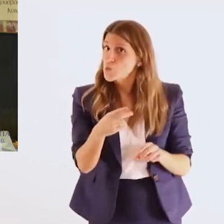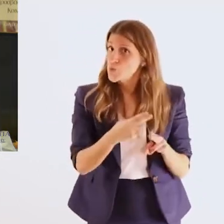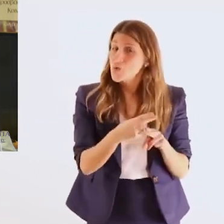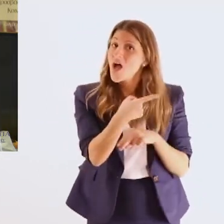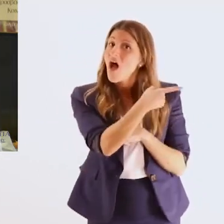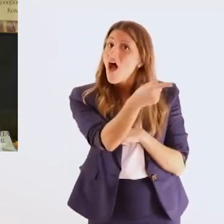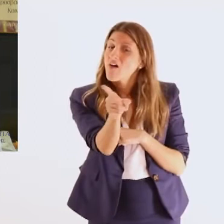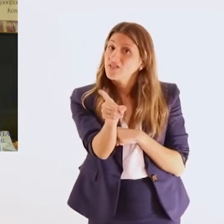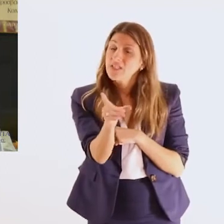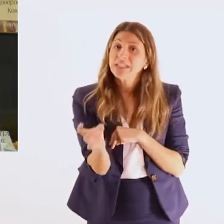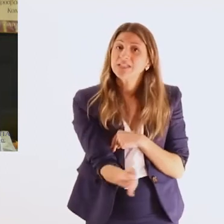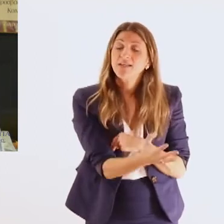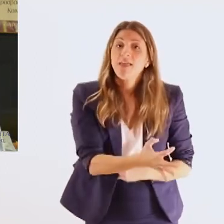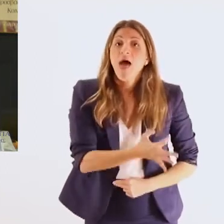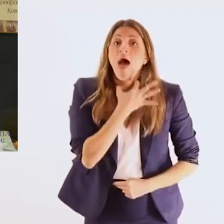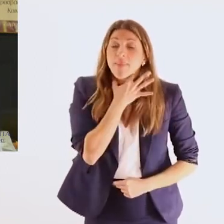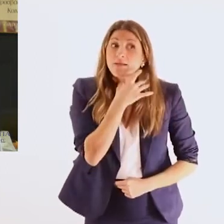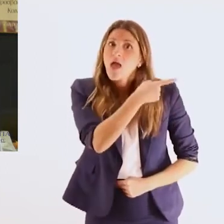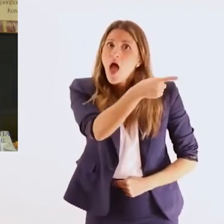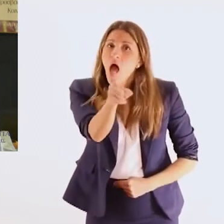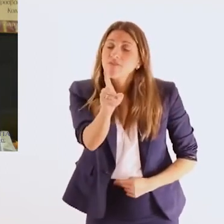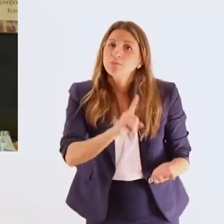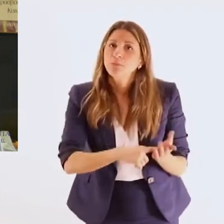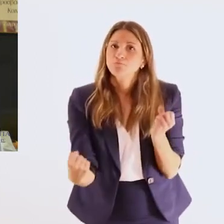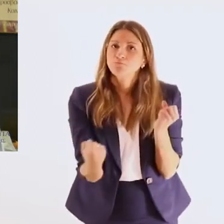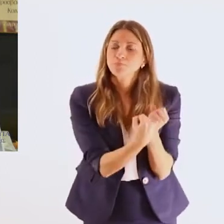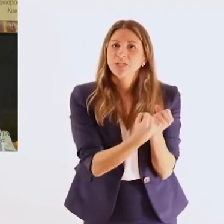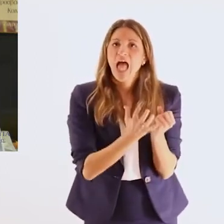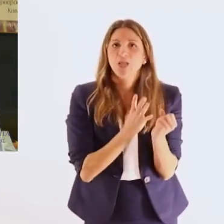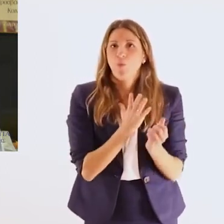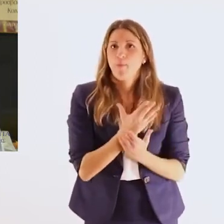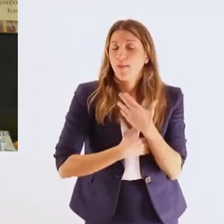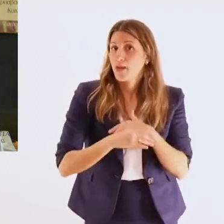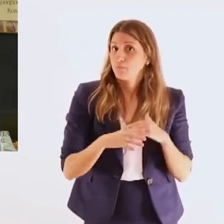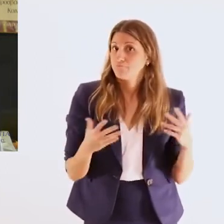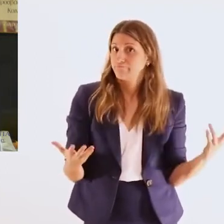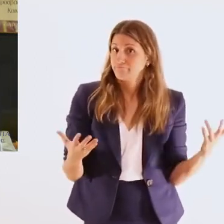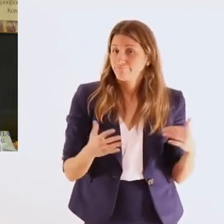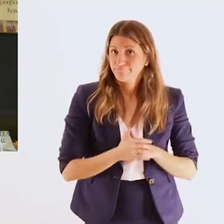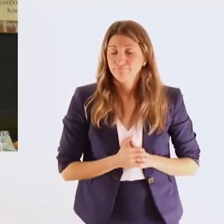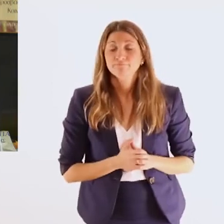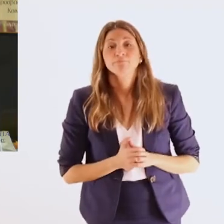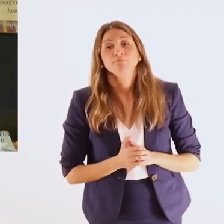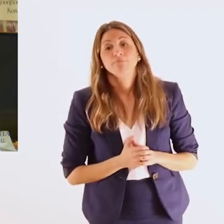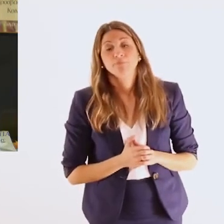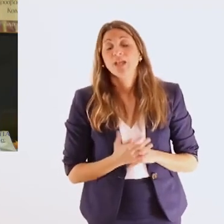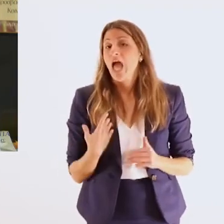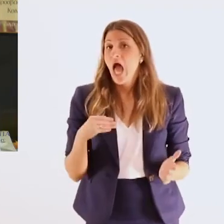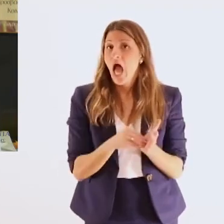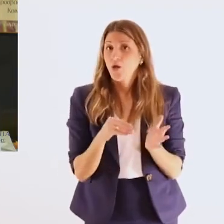με αναπηρία Αφετέρου η εξειδικευμένη εκπαίδευση παρέχεται από την πιο αντιπροσωπευτική οργάνωση